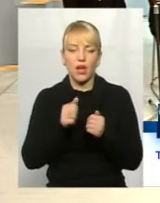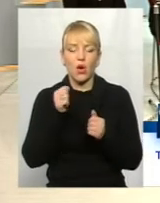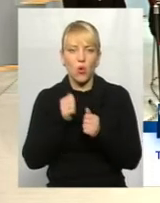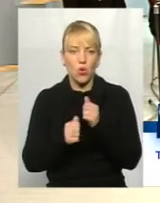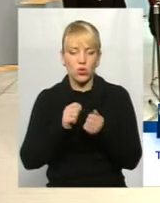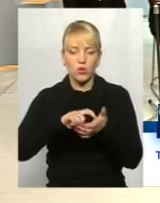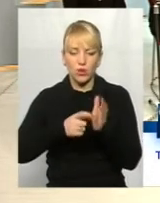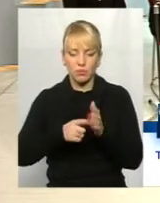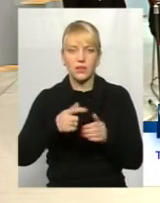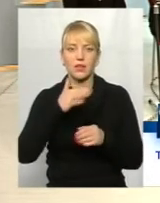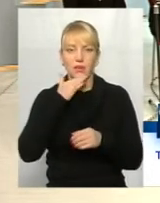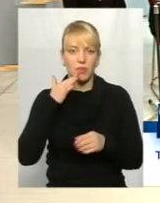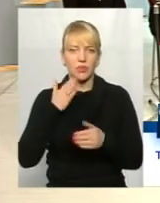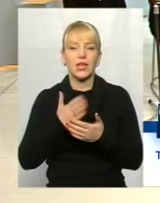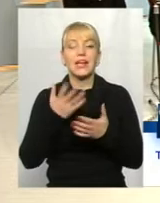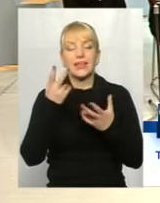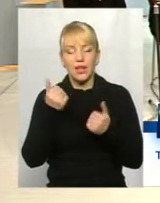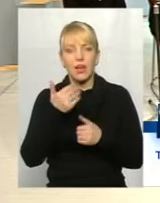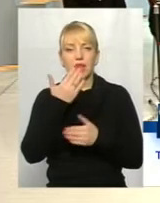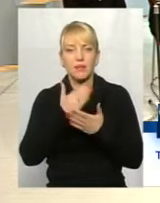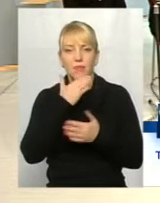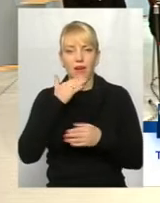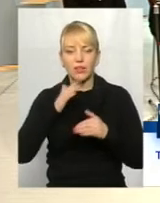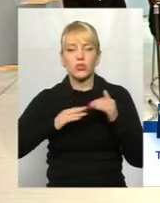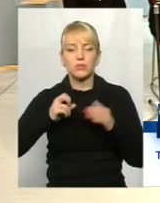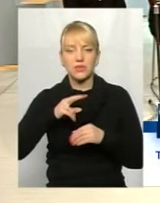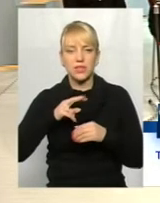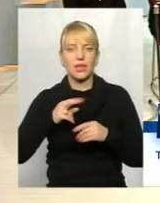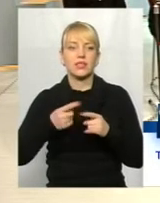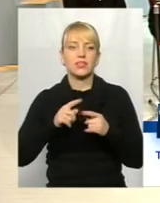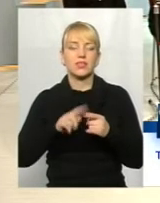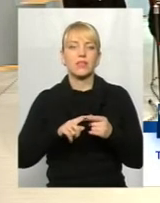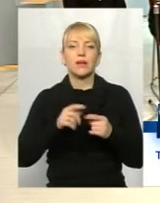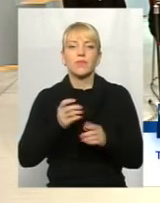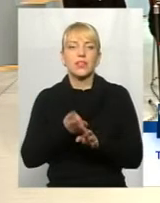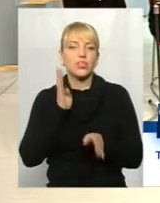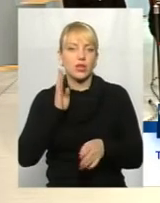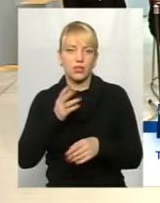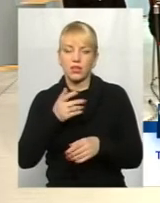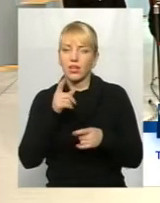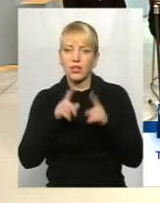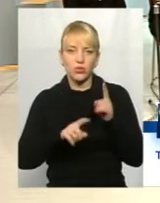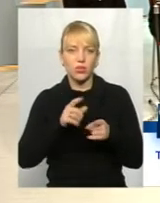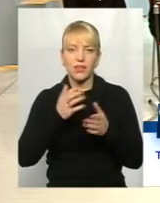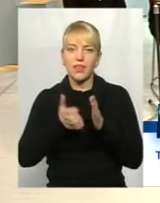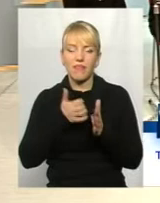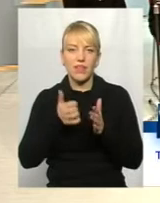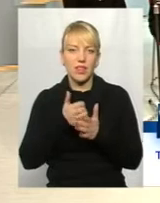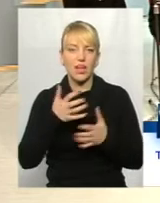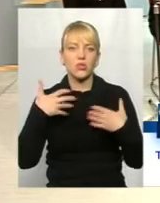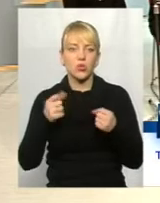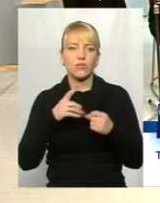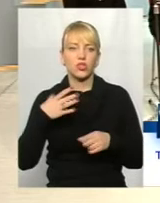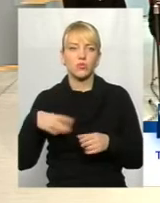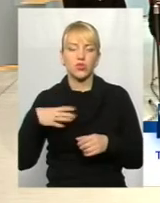і так, хоча зараз багато спеціалістів, величезні черги. Інколи здоров'я не вистачає, щоб дочекатися своєї черги.